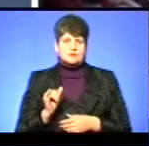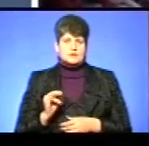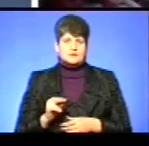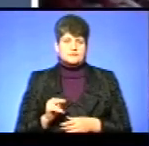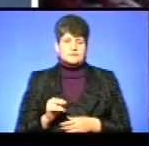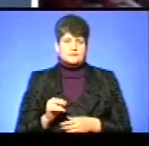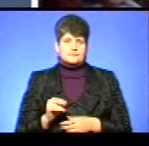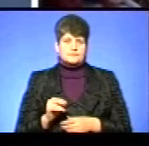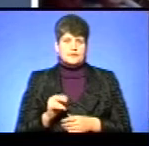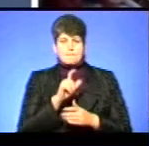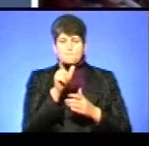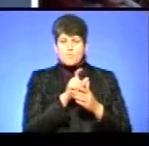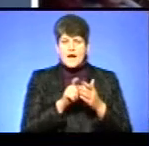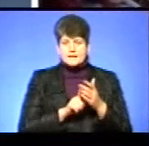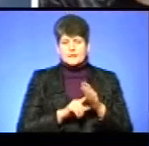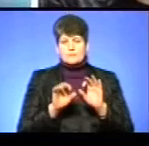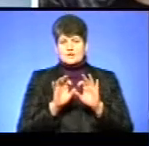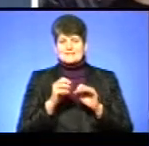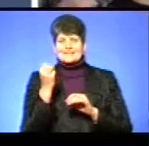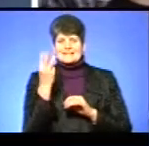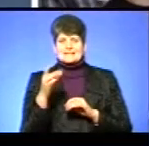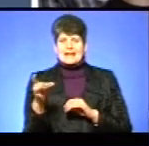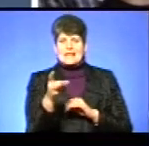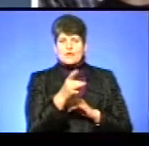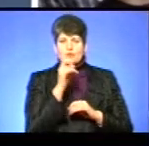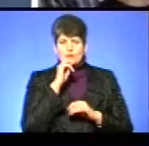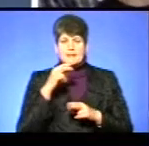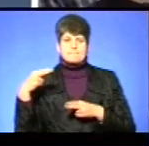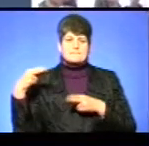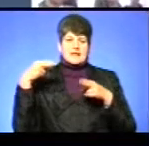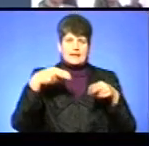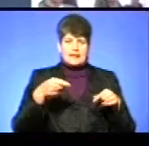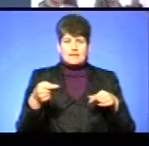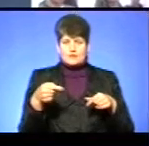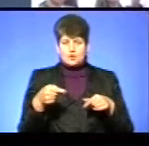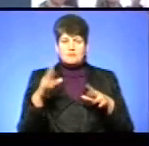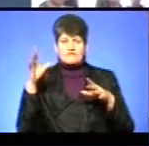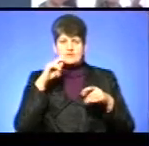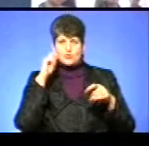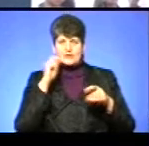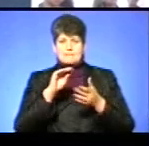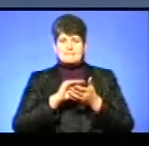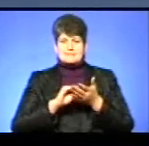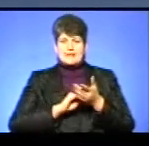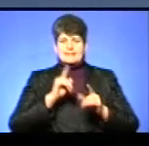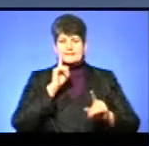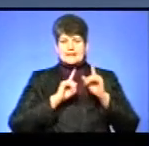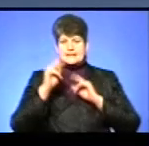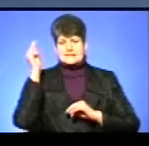Поети і прозаїки із 13 регіонів України проїхали до Тернополя на всеукраїнський письменницький семінар.